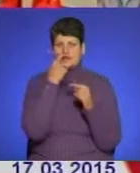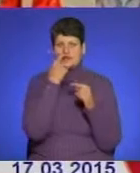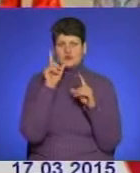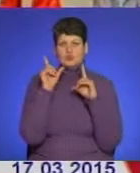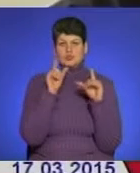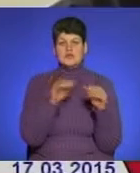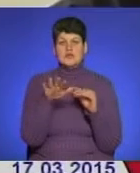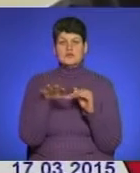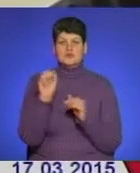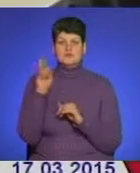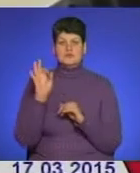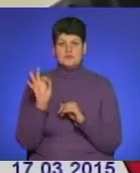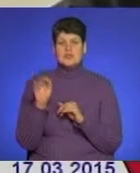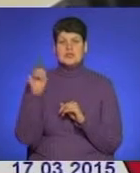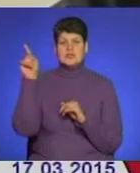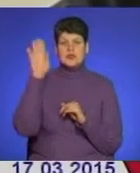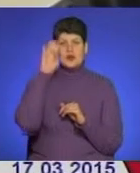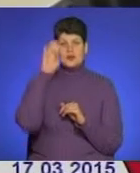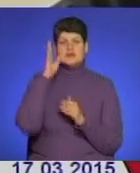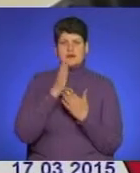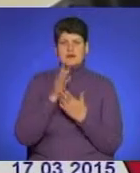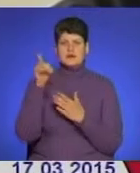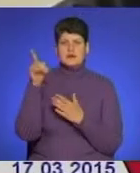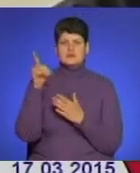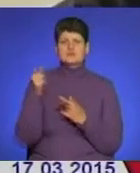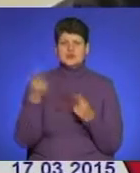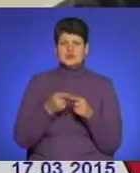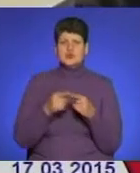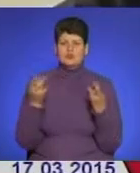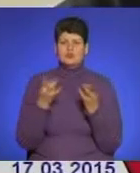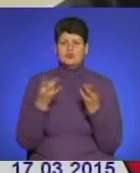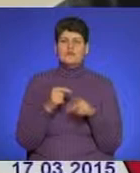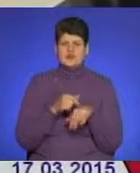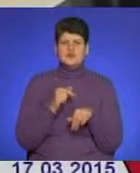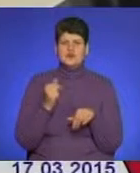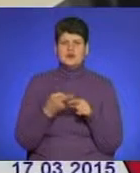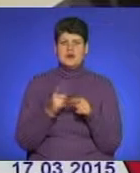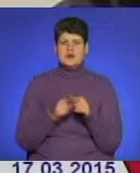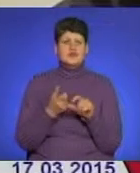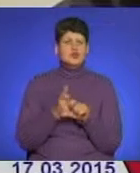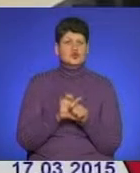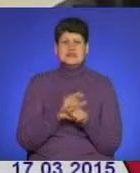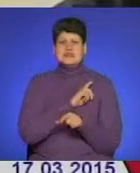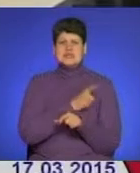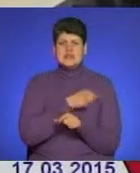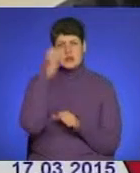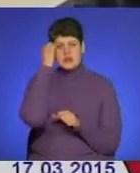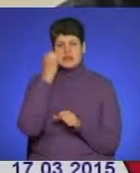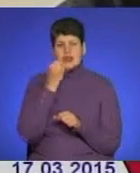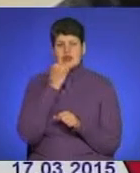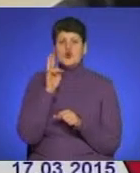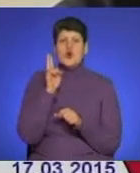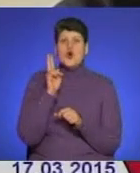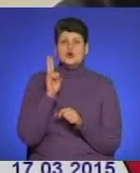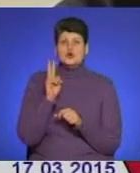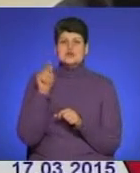бойових дій. Ті хлопці, які є там, вони цього потребують, і вони це відчувають. Вони дуже сильно дякують за те, що хтось